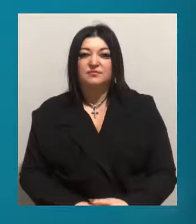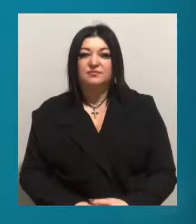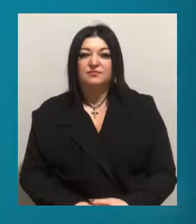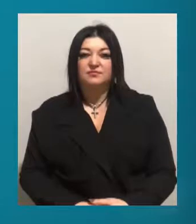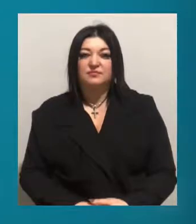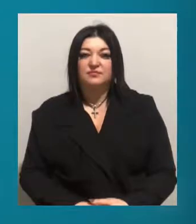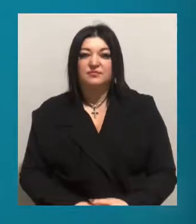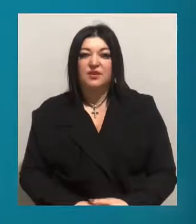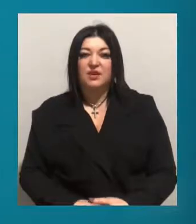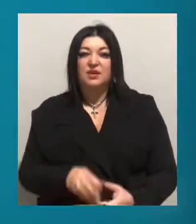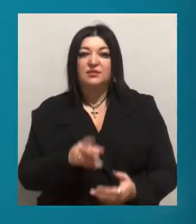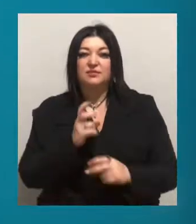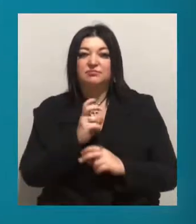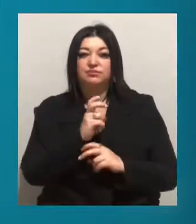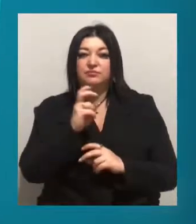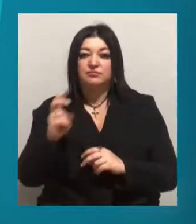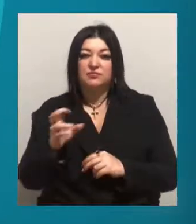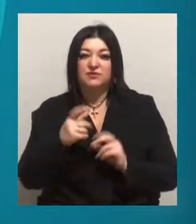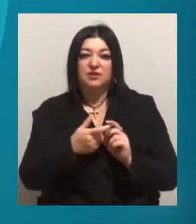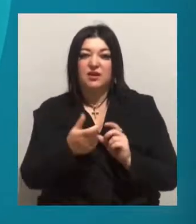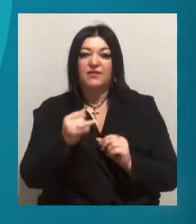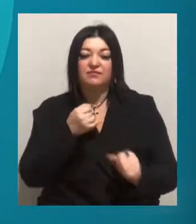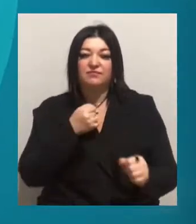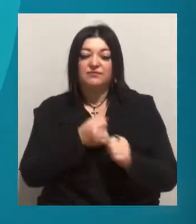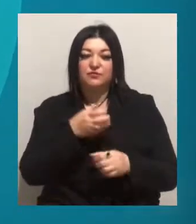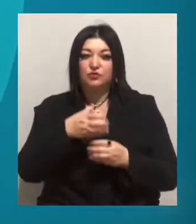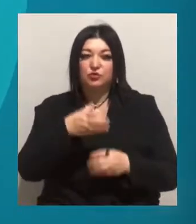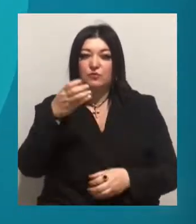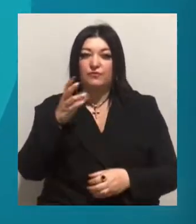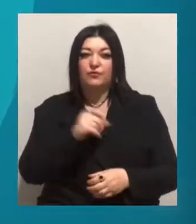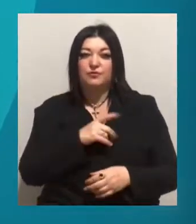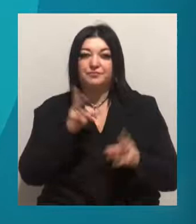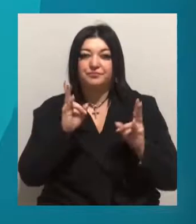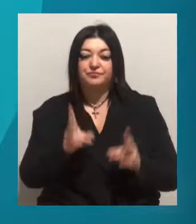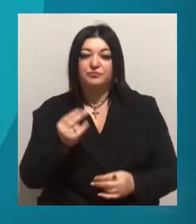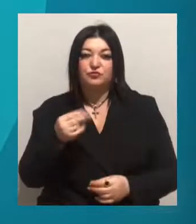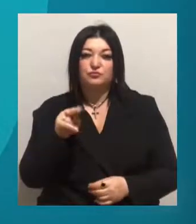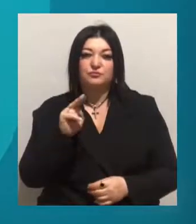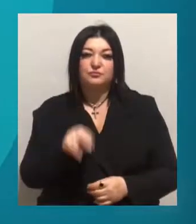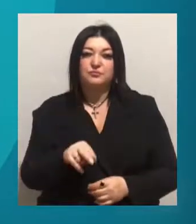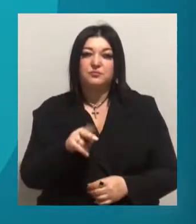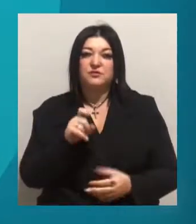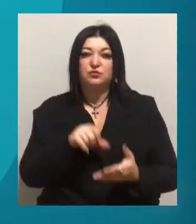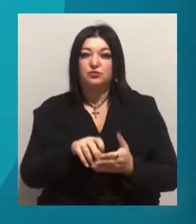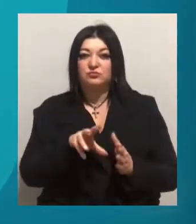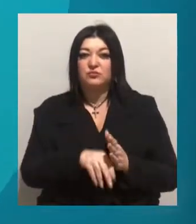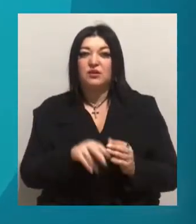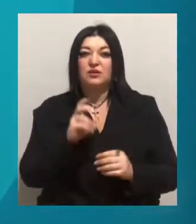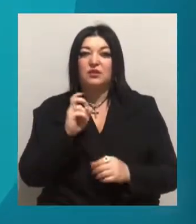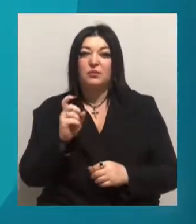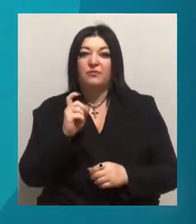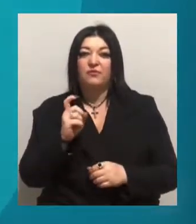Зійшов з реєк та врізався у стоп. В Одесі сталася дорожня транспортна пригода за участі трамваю. За попередню